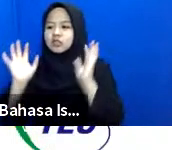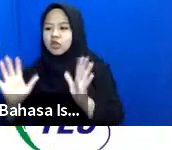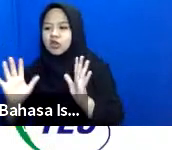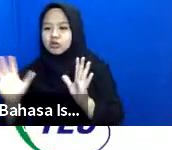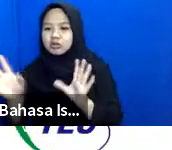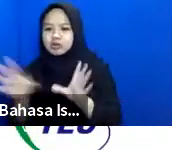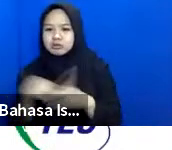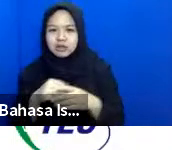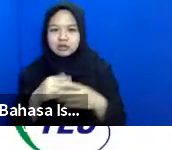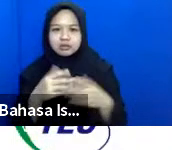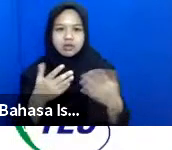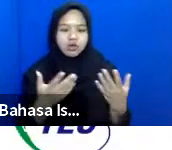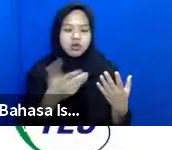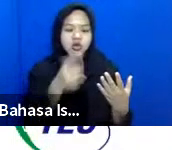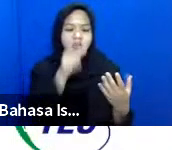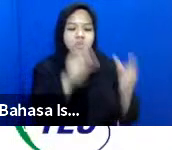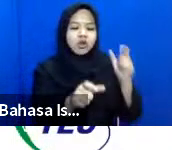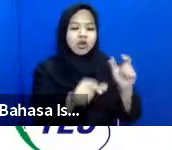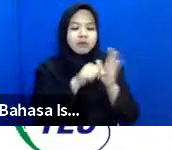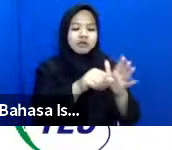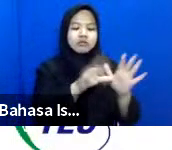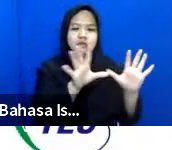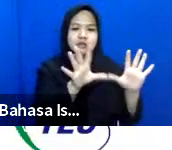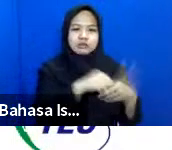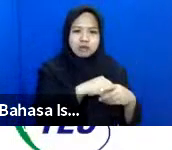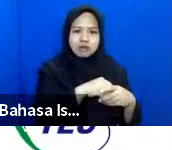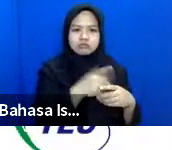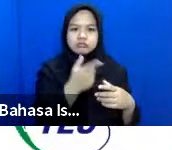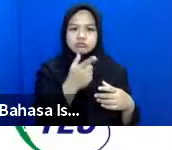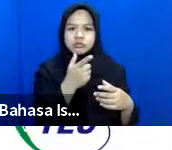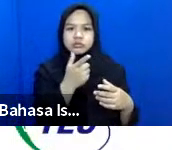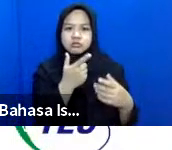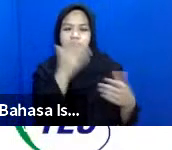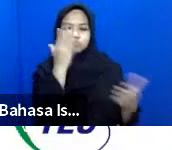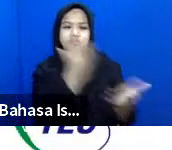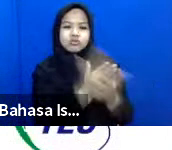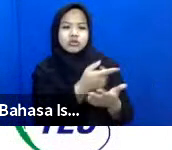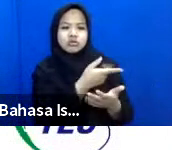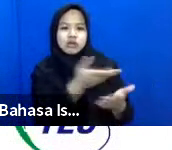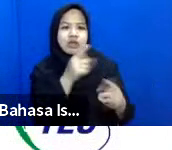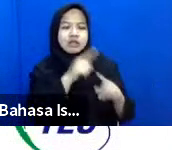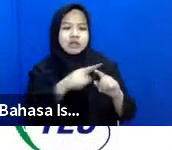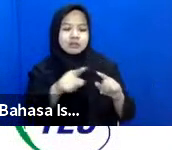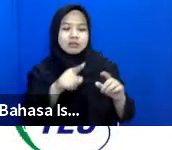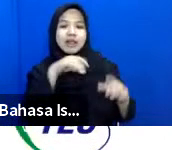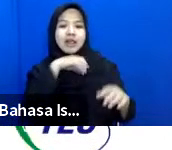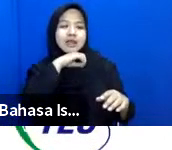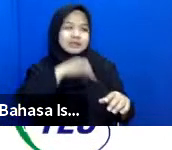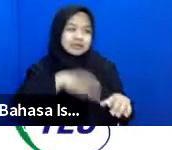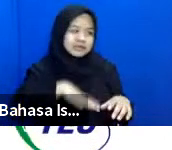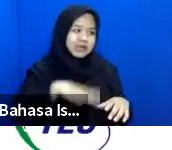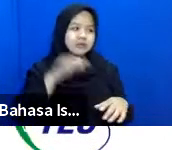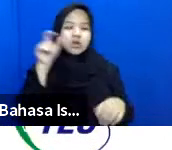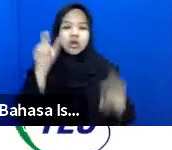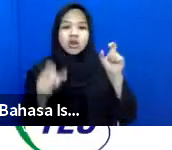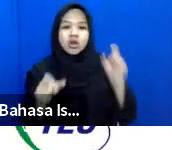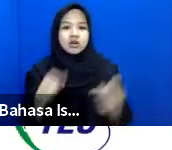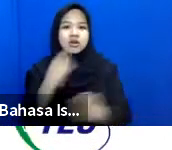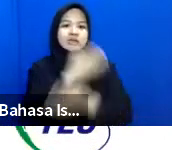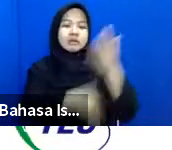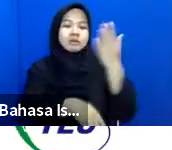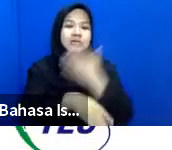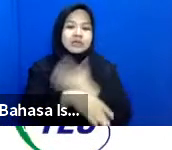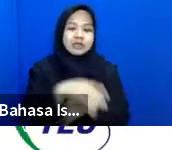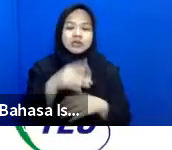terlibat bukan hanya orang-orang yang membantu yang terlibat dan memutuskan untuk mereka tapi justru lansia dan orang dengan